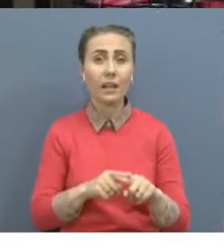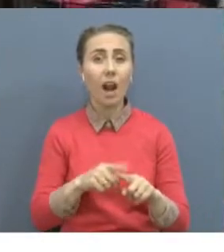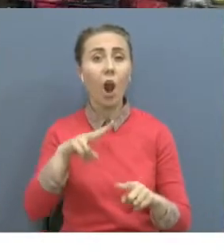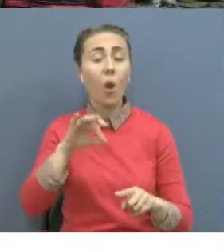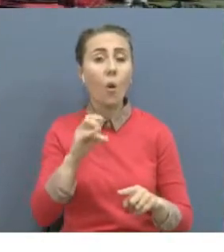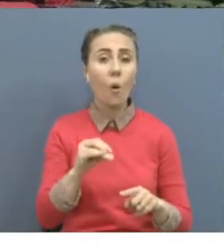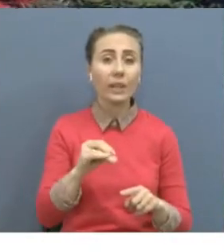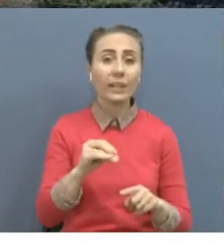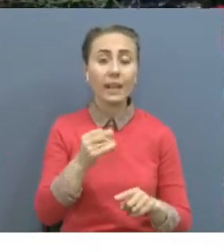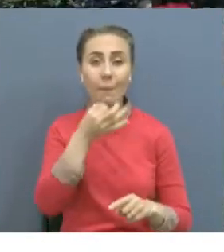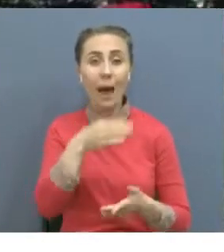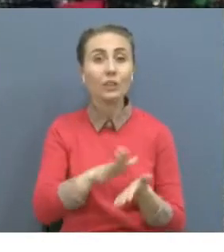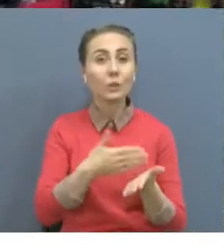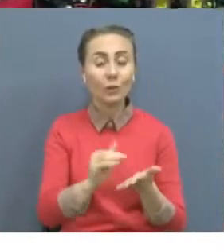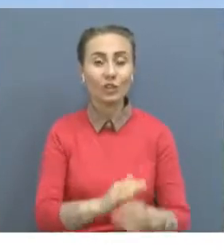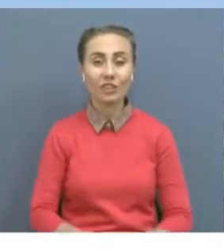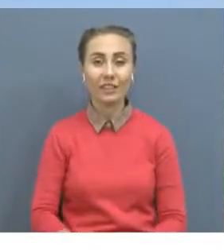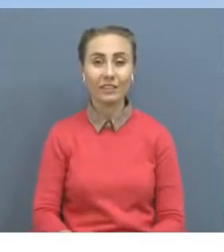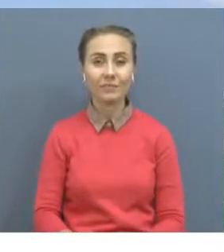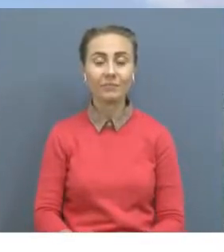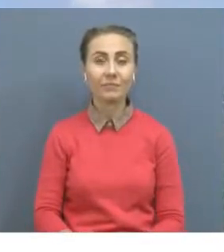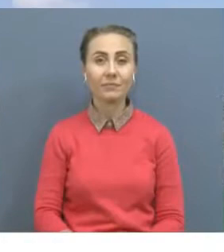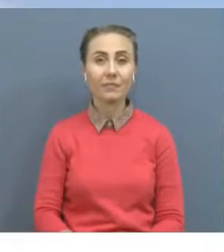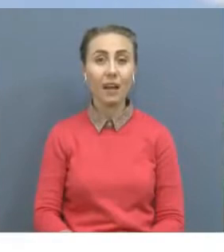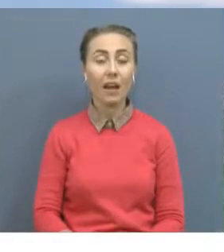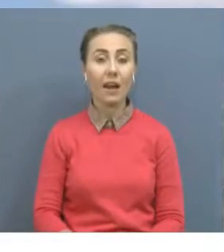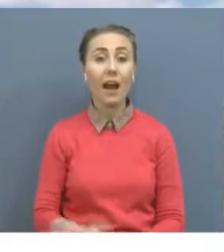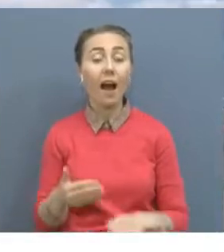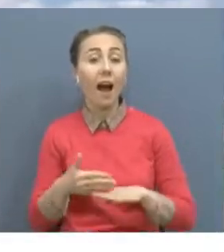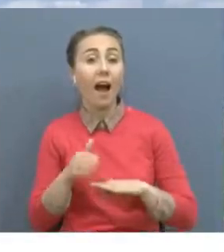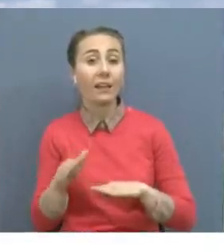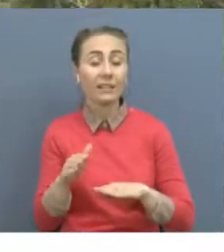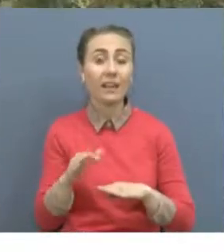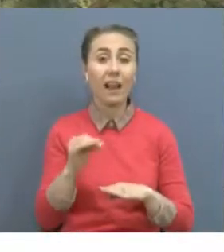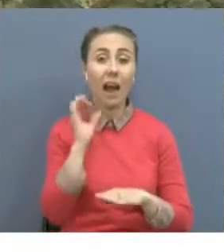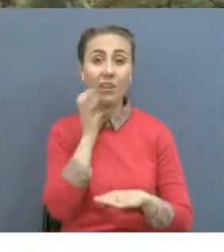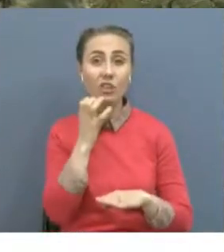Көктемгі егіс жұмыстарына 6455 тонны женгілдетіліген дизел отыны бөлінген.